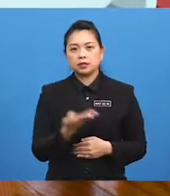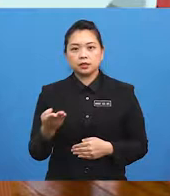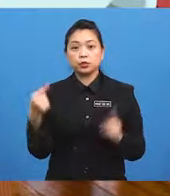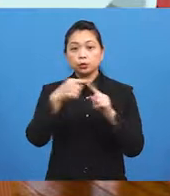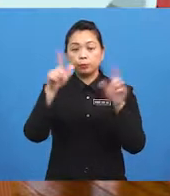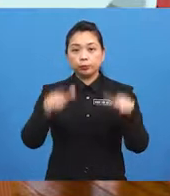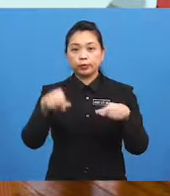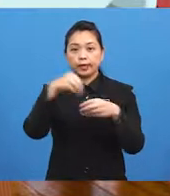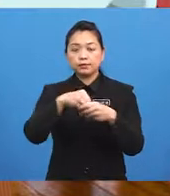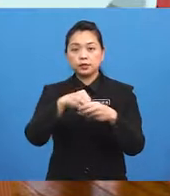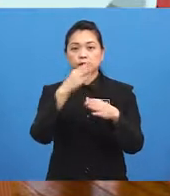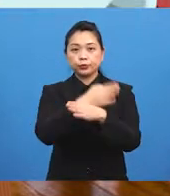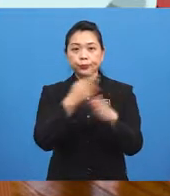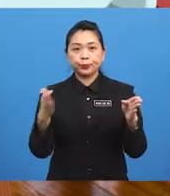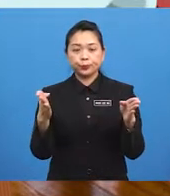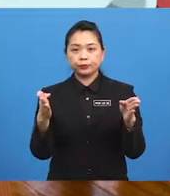the room